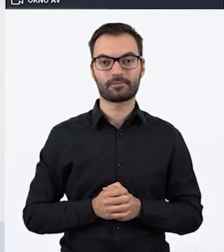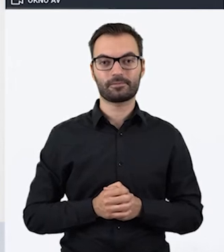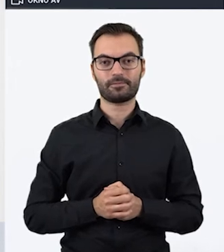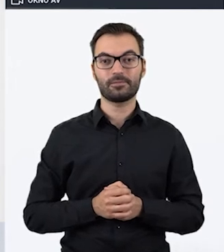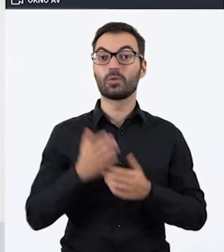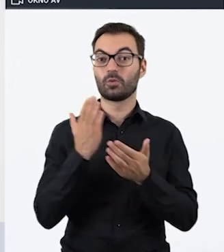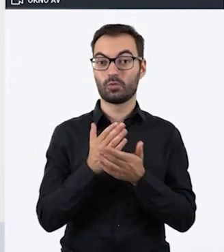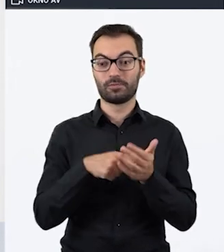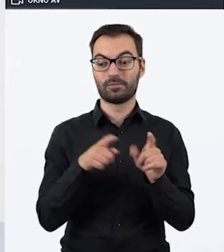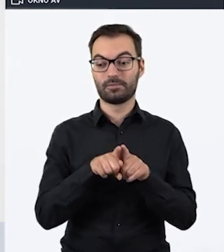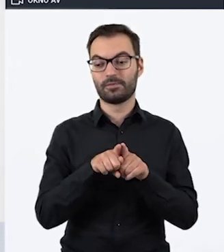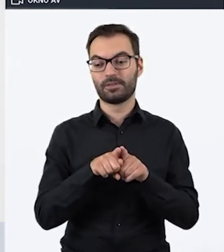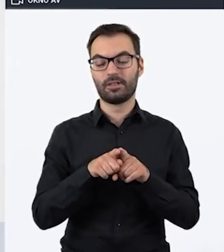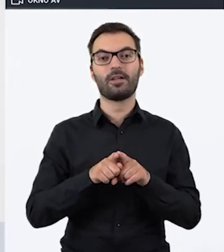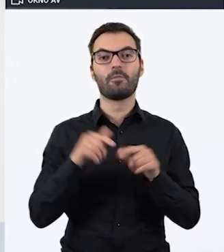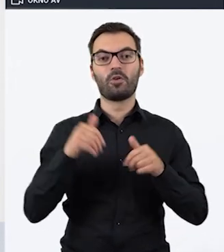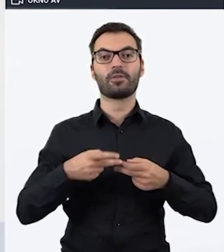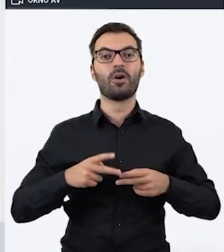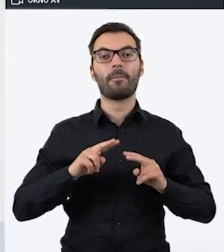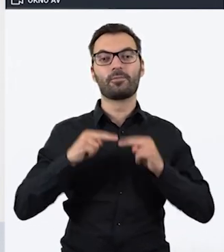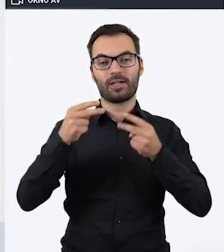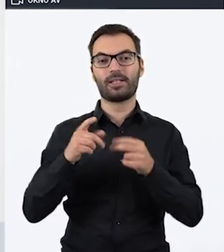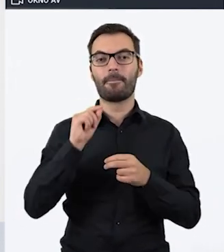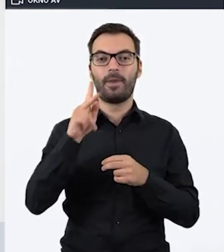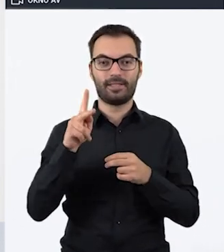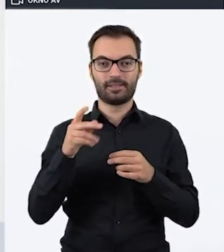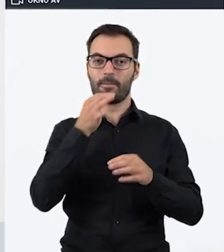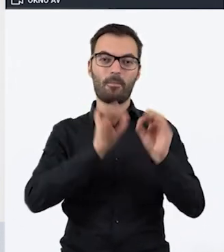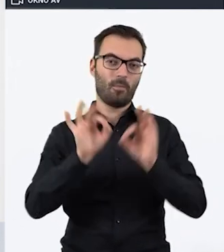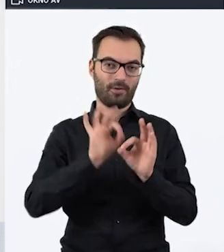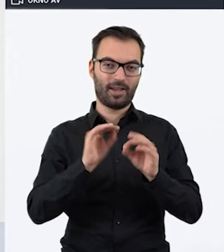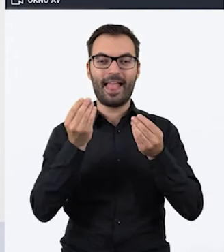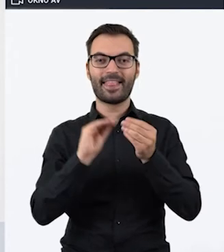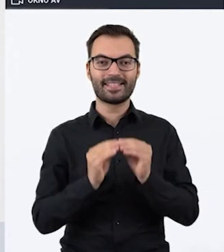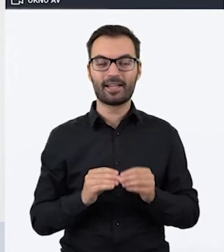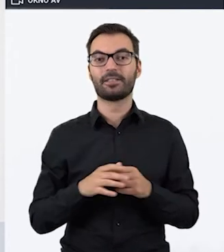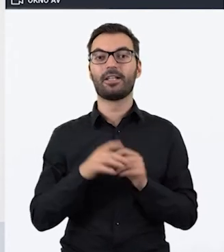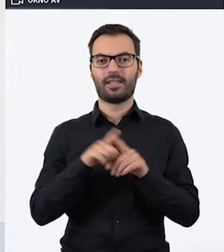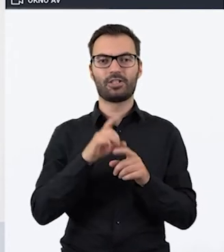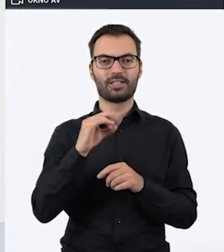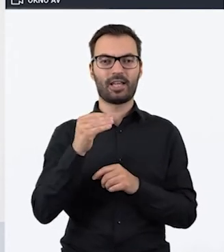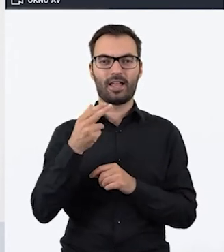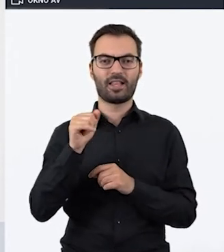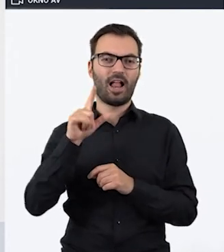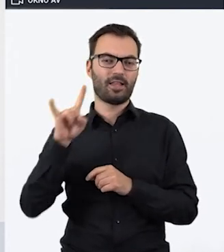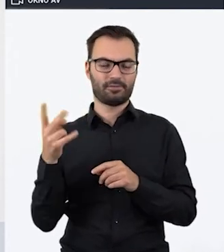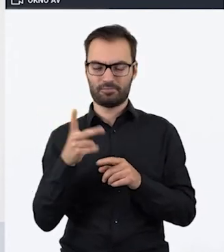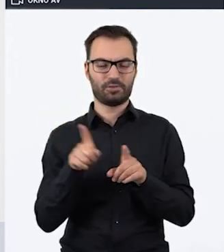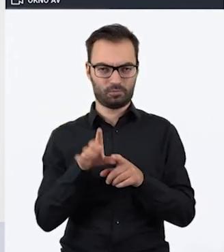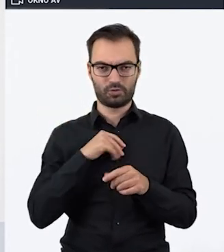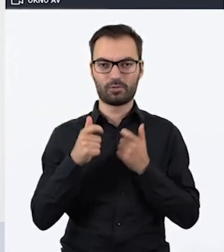Mamy również tutaj możliwość udostępniania pliku do edycji, tak samo jest też w Geniali. Do tego